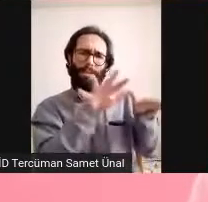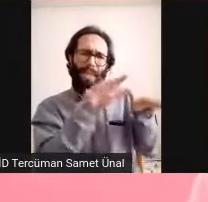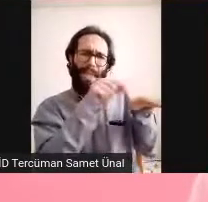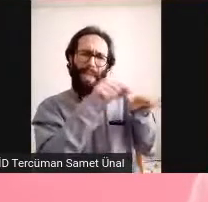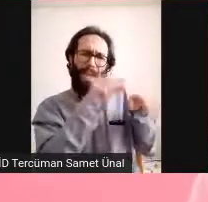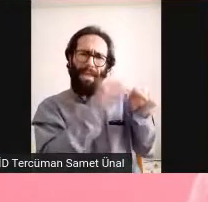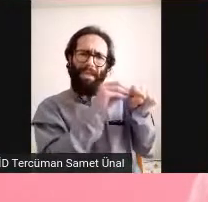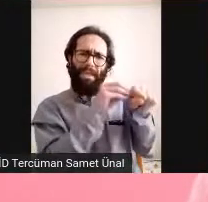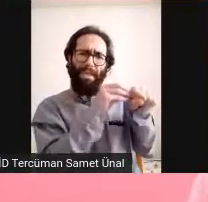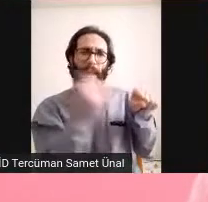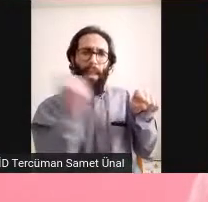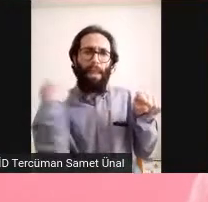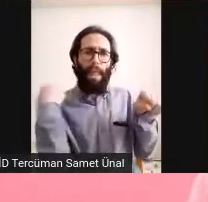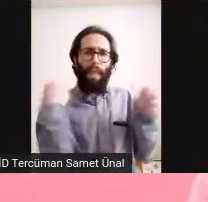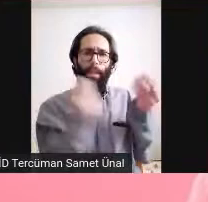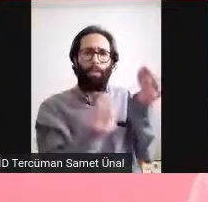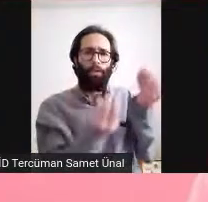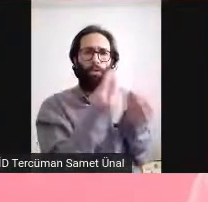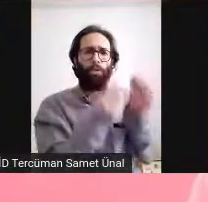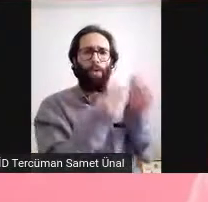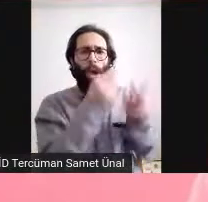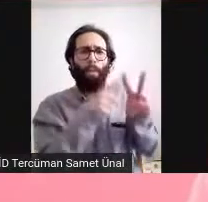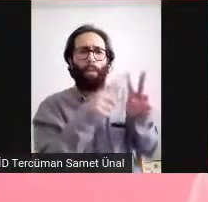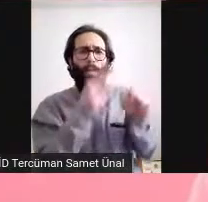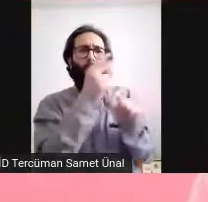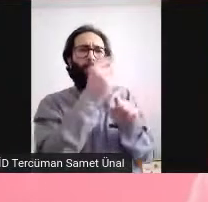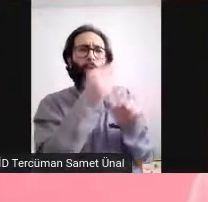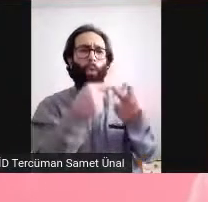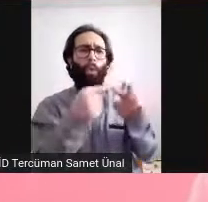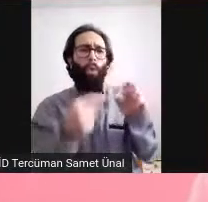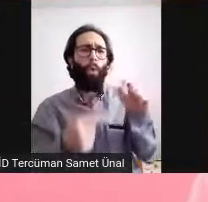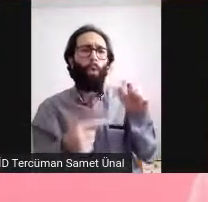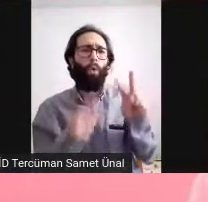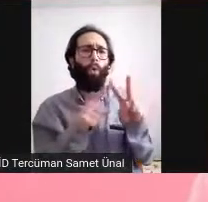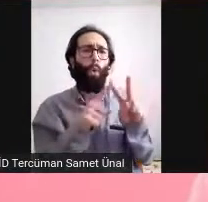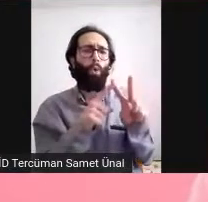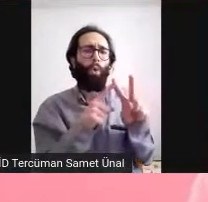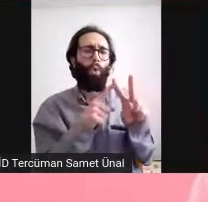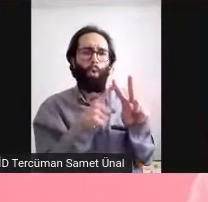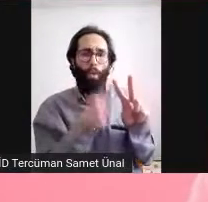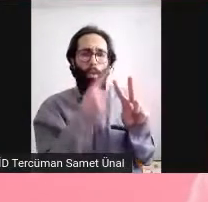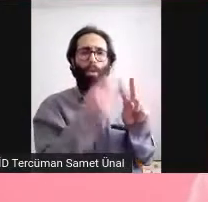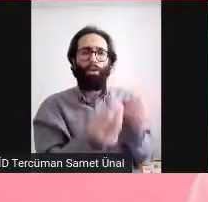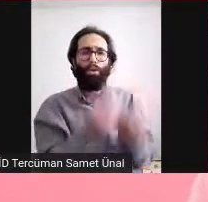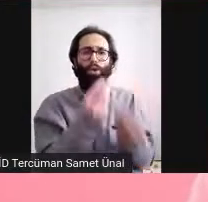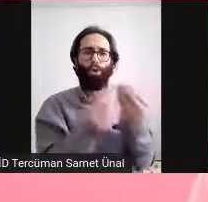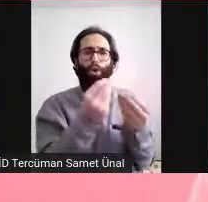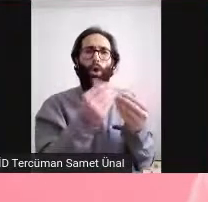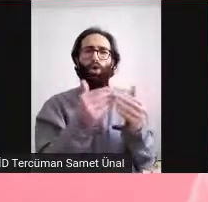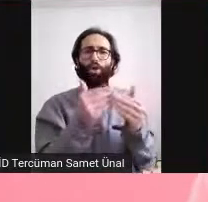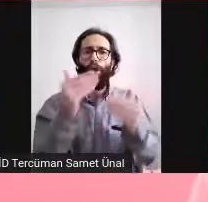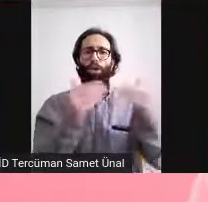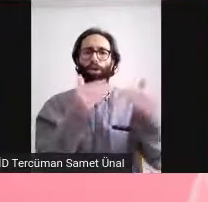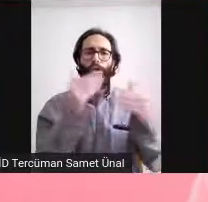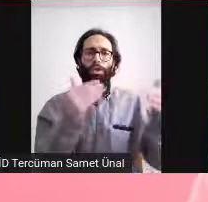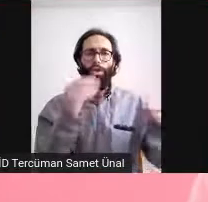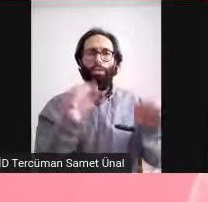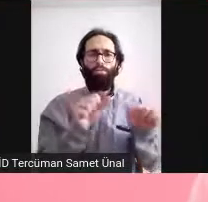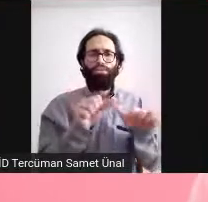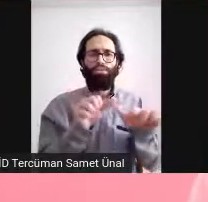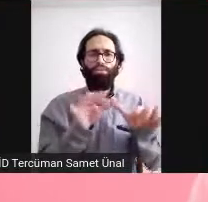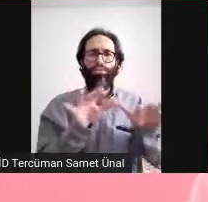doğan nöronlar yeni oluşan nöronlar var. Onlar böyle dışarıya doğru olgunlaşarak yerlerini alıyorlar.